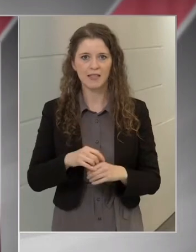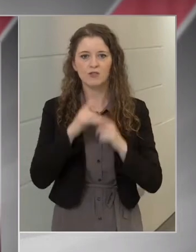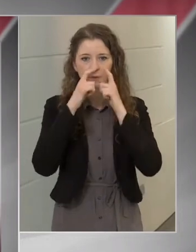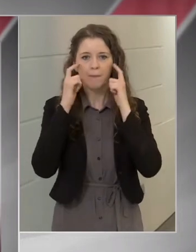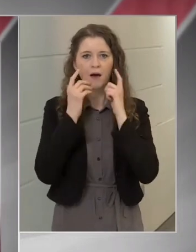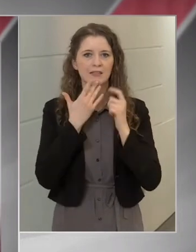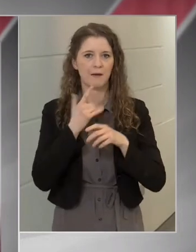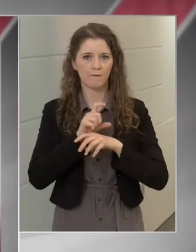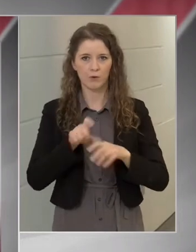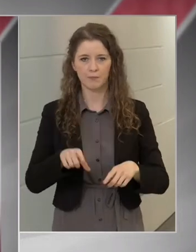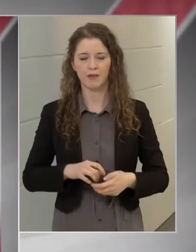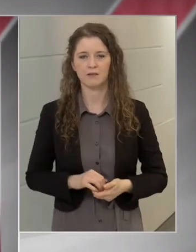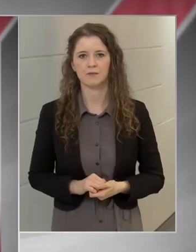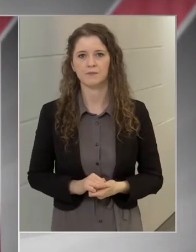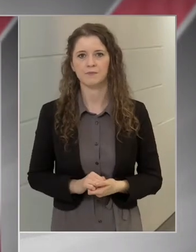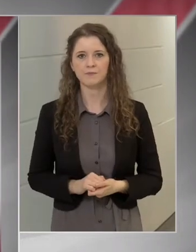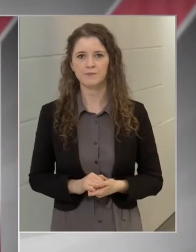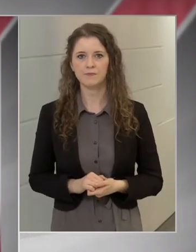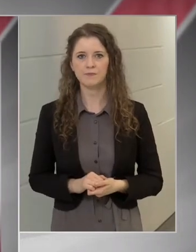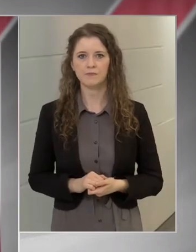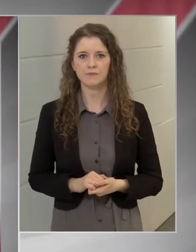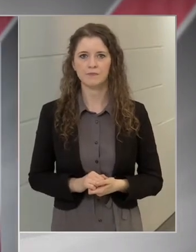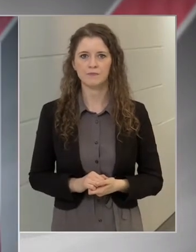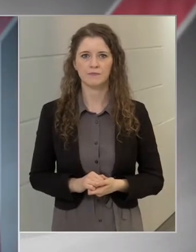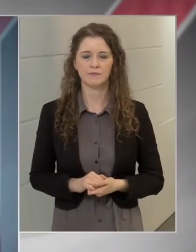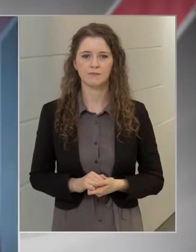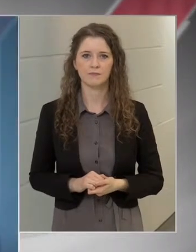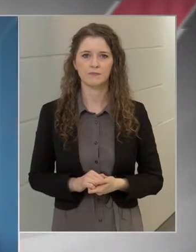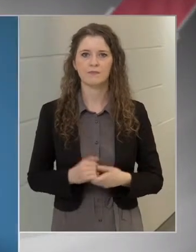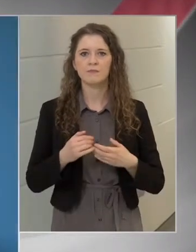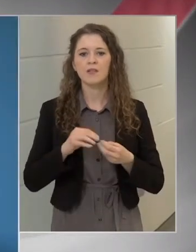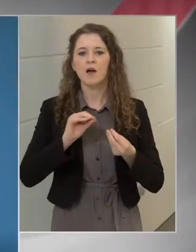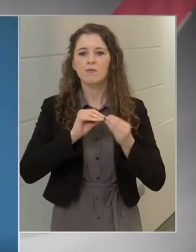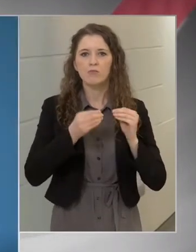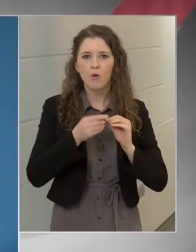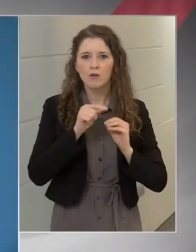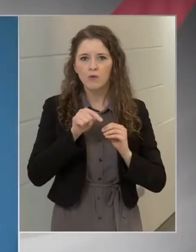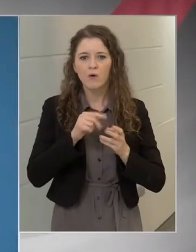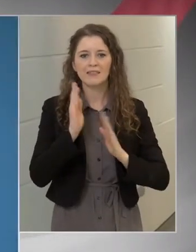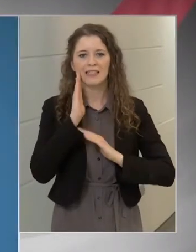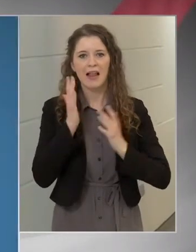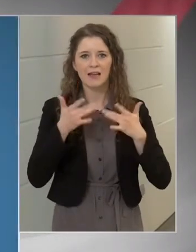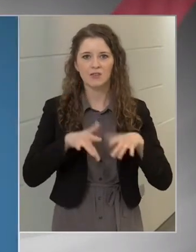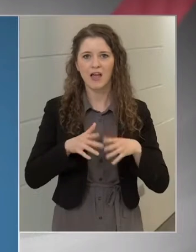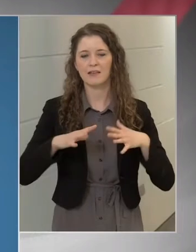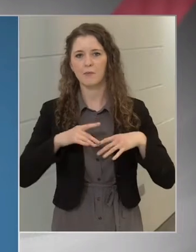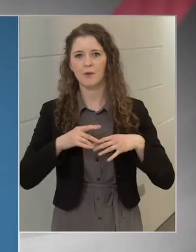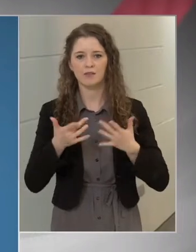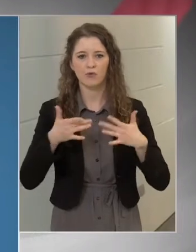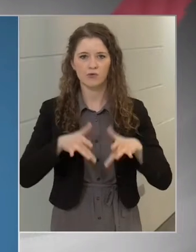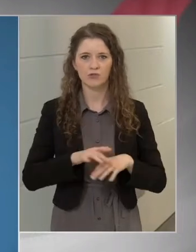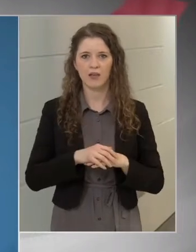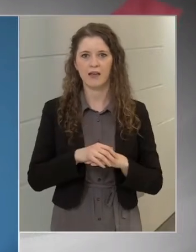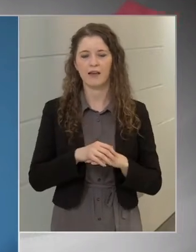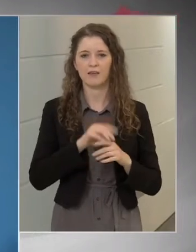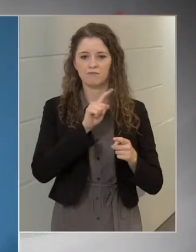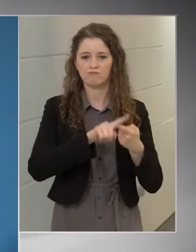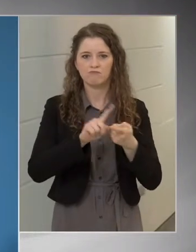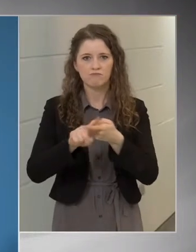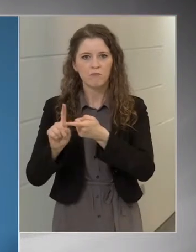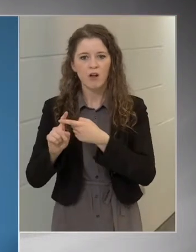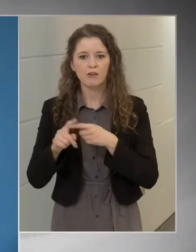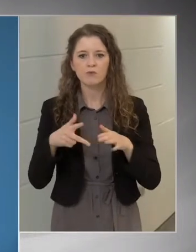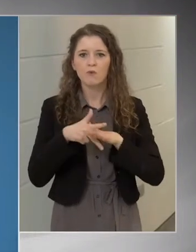kötelezettség figyelmen kívül hagyása miatt. A kereskedelmi üzletekre, szálláshelyekre, szabadidős létesítményekre vonatkozó